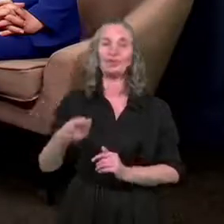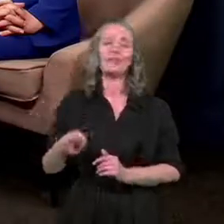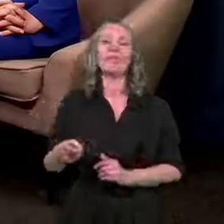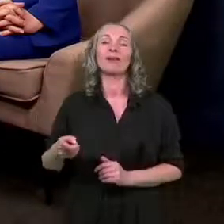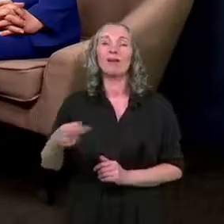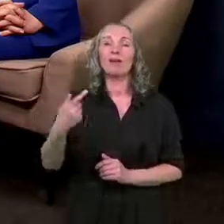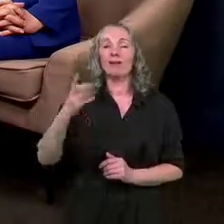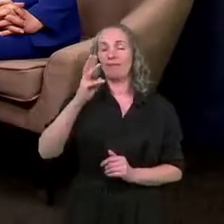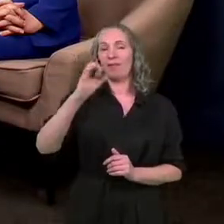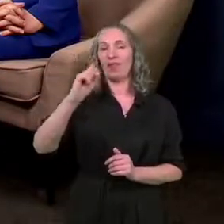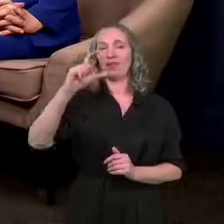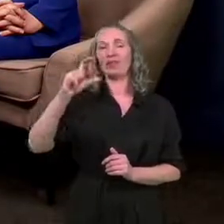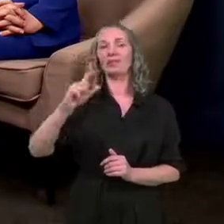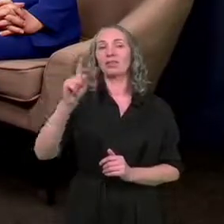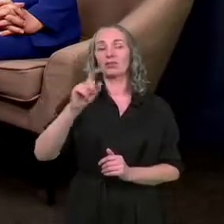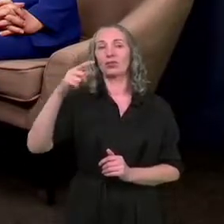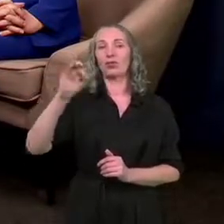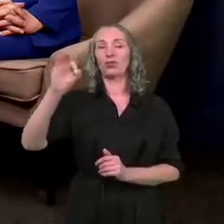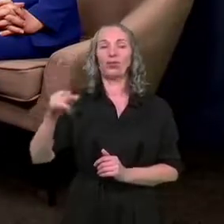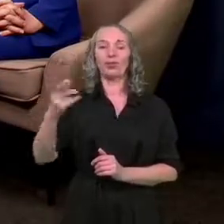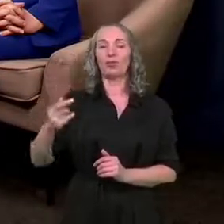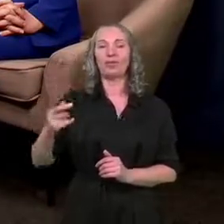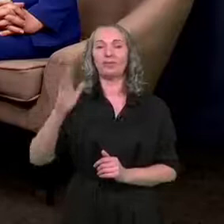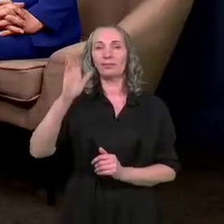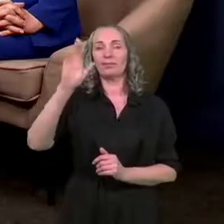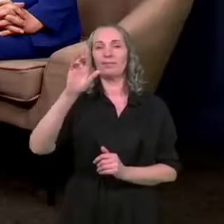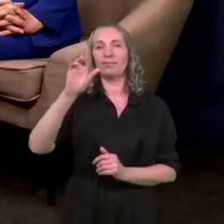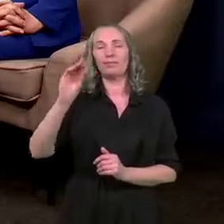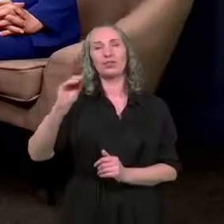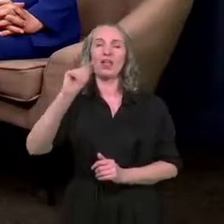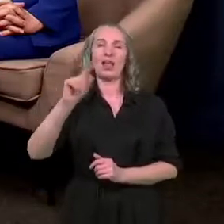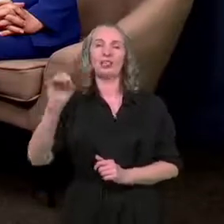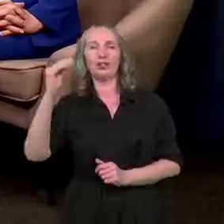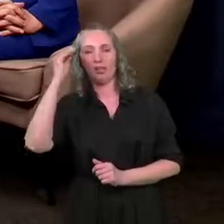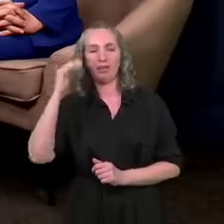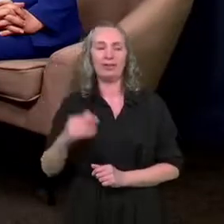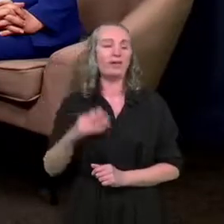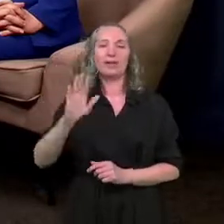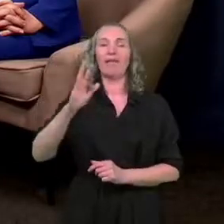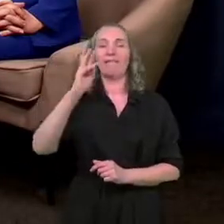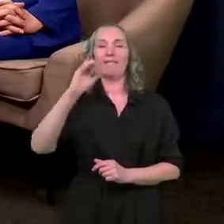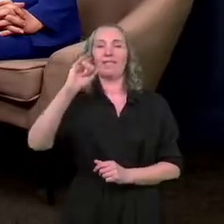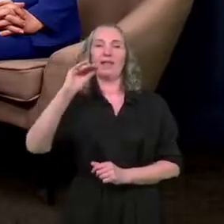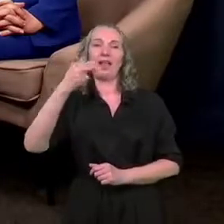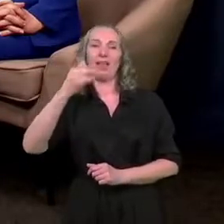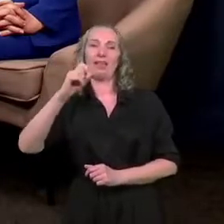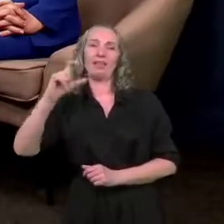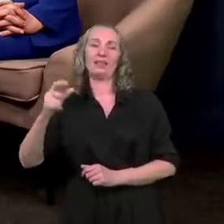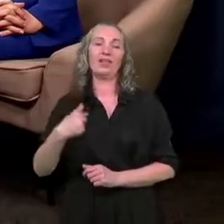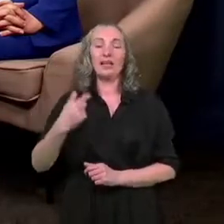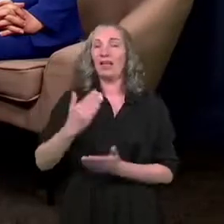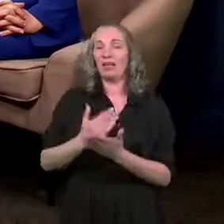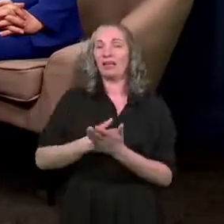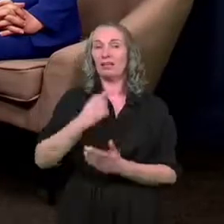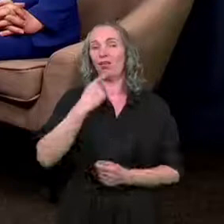w Wieńcu Zdroju w Brzeziu. To jest w Brzezie bodajże, tak? Wieniec. To jest, ja tylko